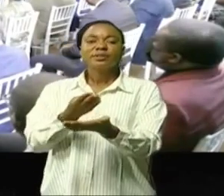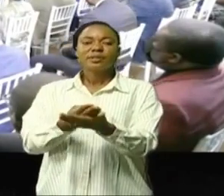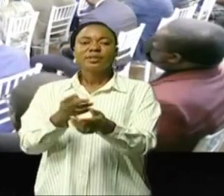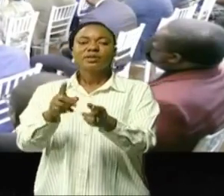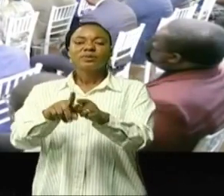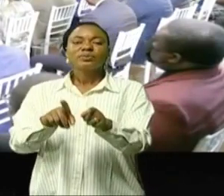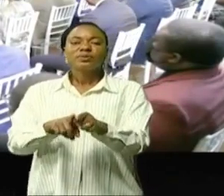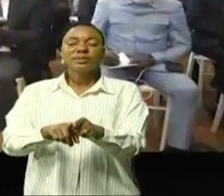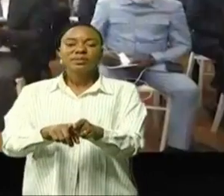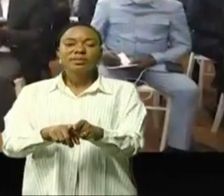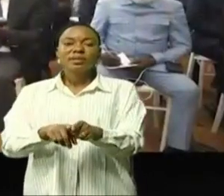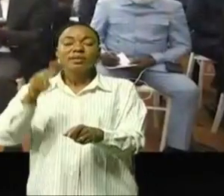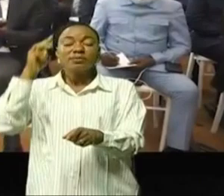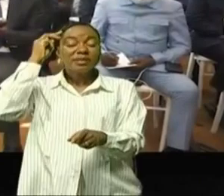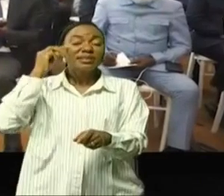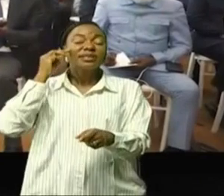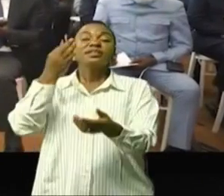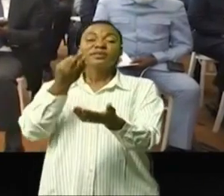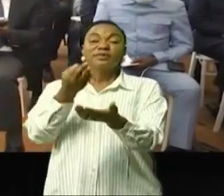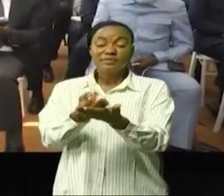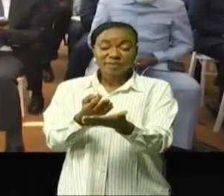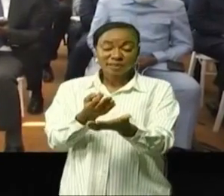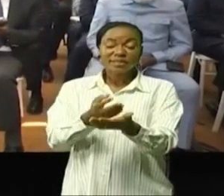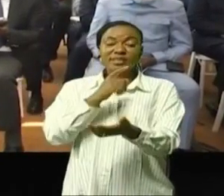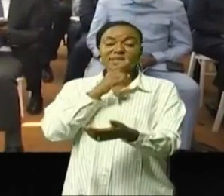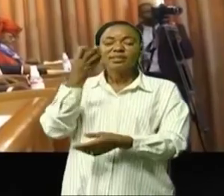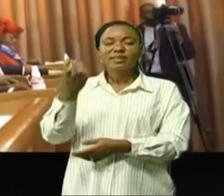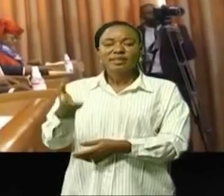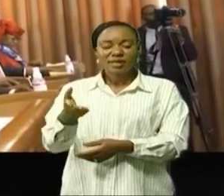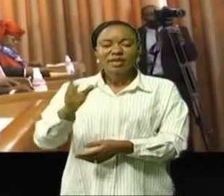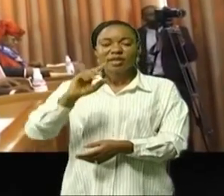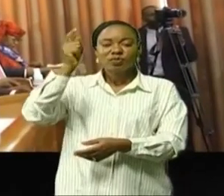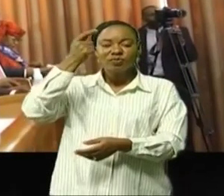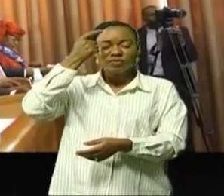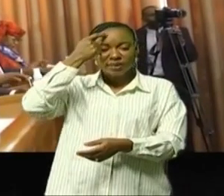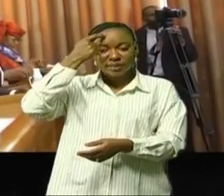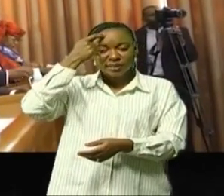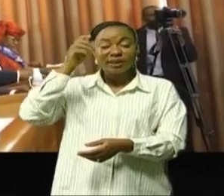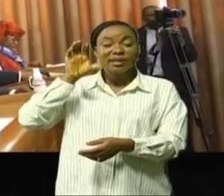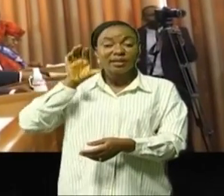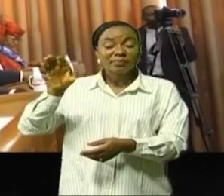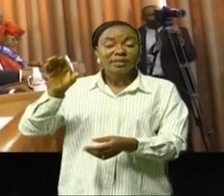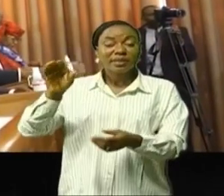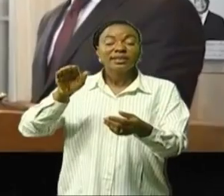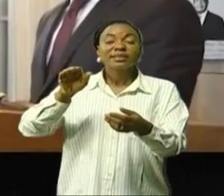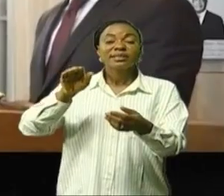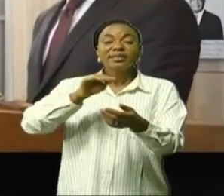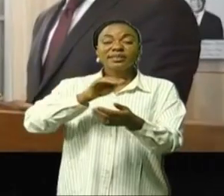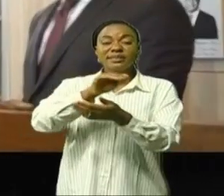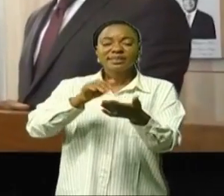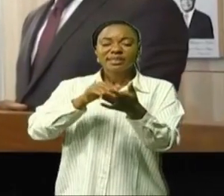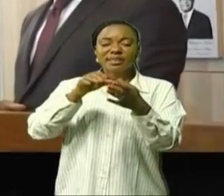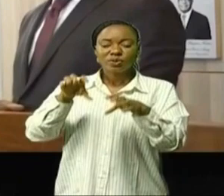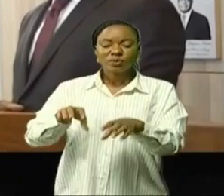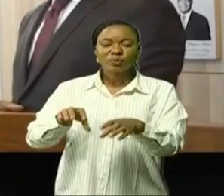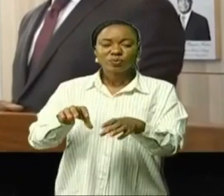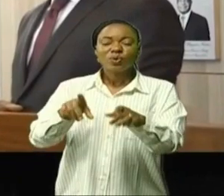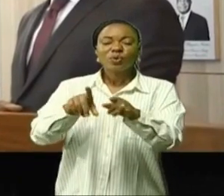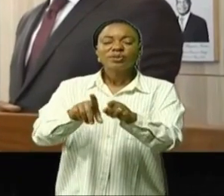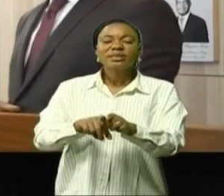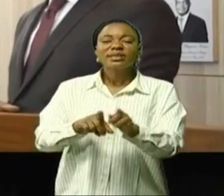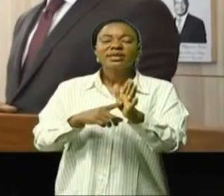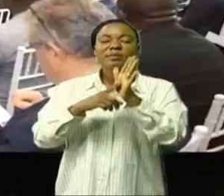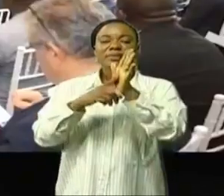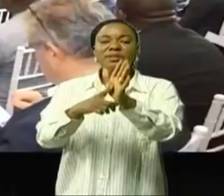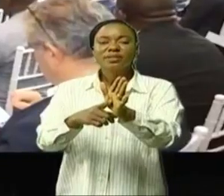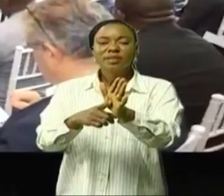Edith Azadi, ministre des Finances, Malangu Kabedi, gouverneur de la Banque centrale du Congo et le représentant du FMI les internationale en